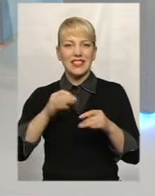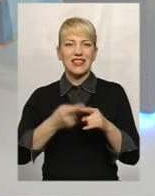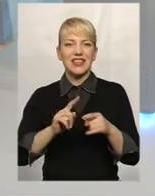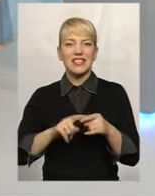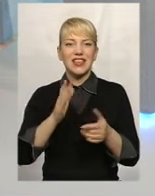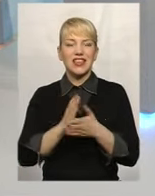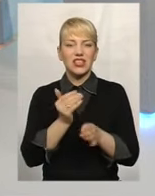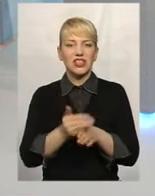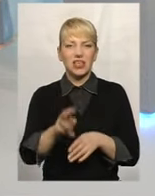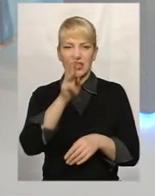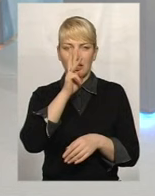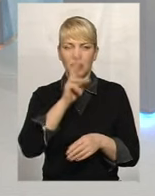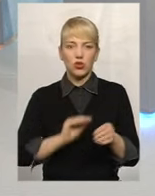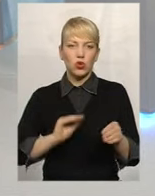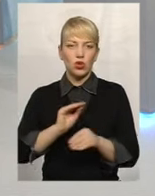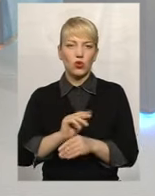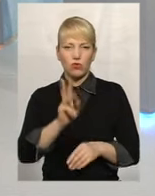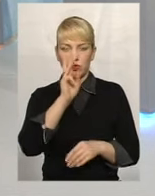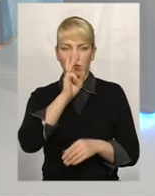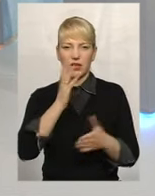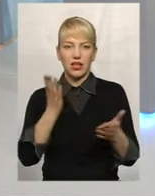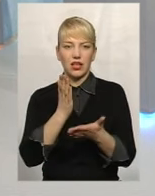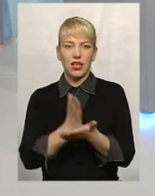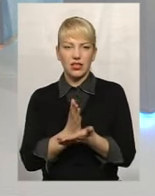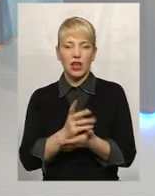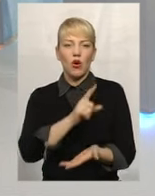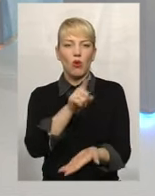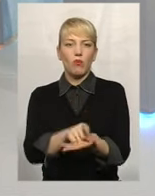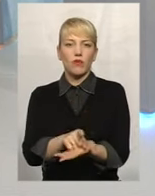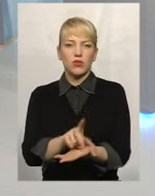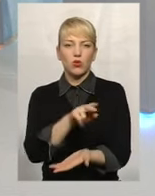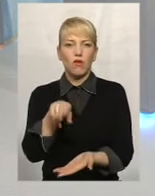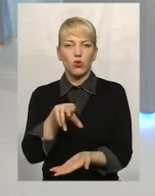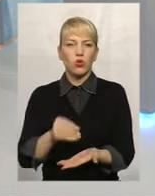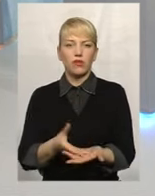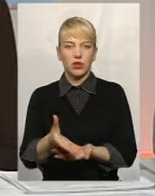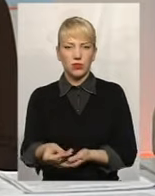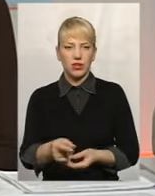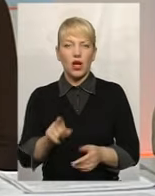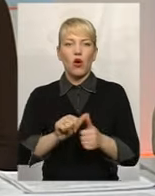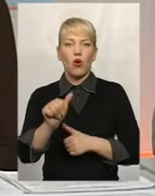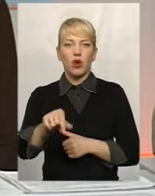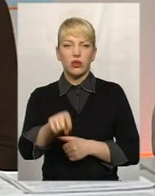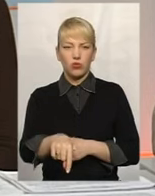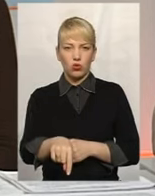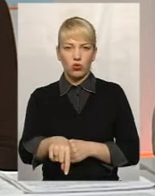додаткової заробітної плати, яка є, тим не менше, обов'язковою до виплати. Крім того,